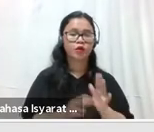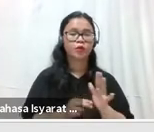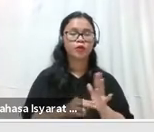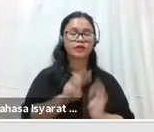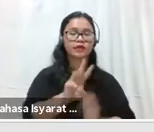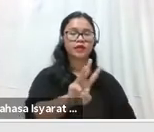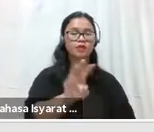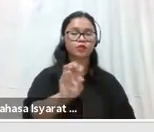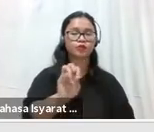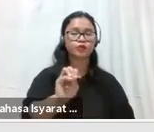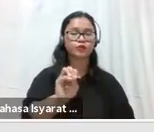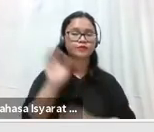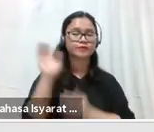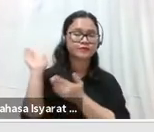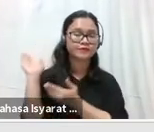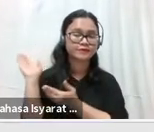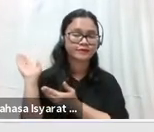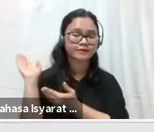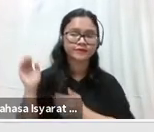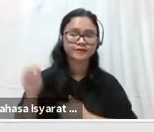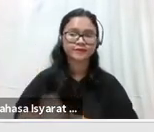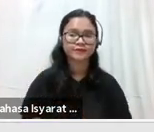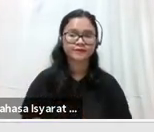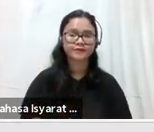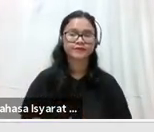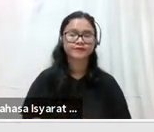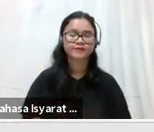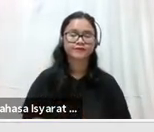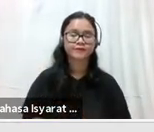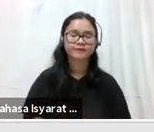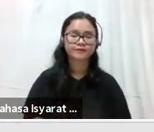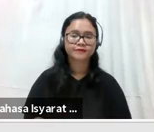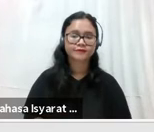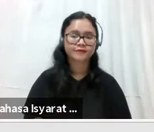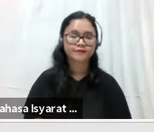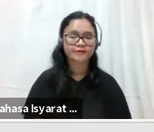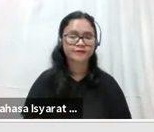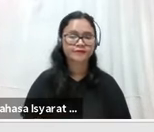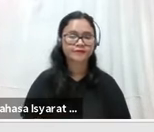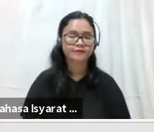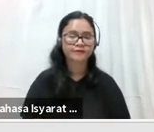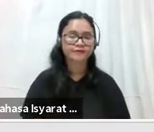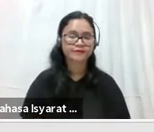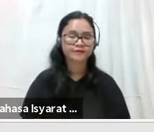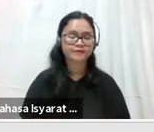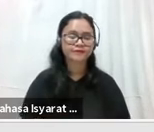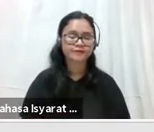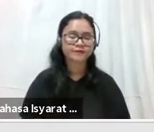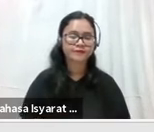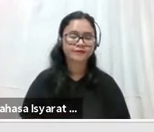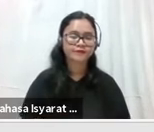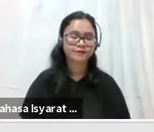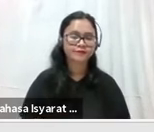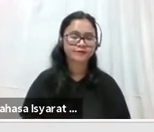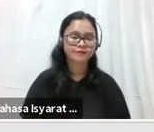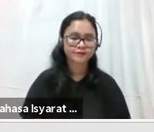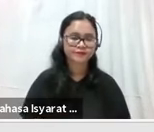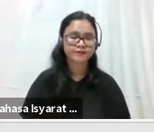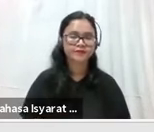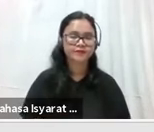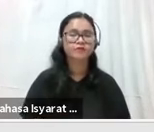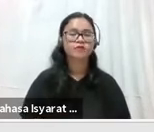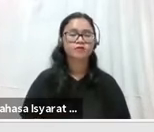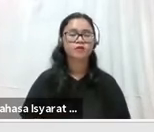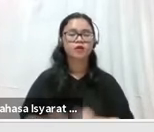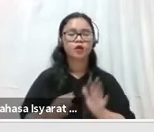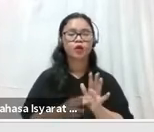30, Dr. Andes Setia Adipurwanta MPD dalam kurung Dria Manunggal Yogyakarta.